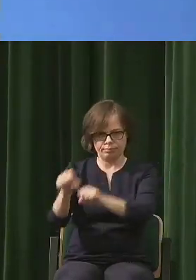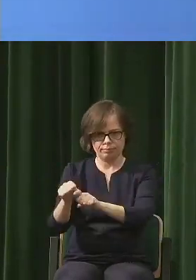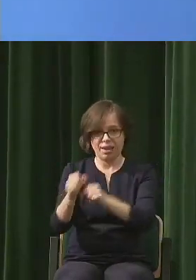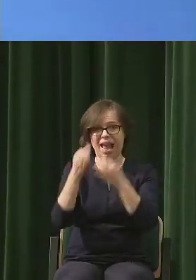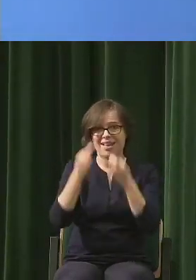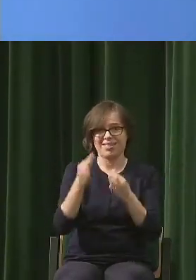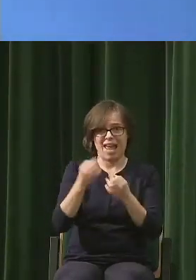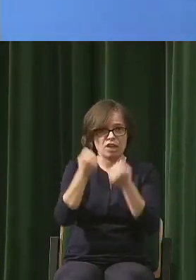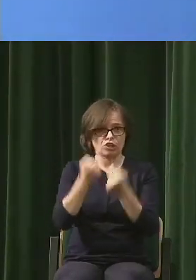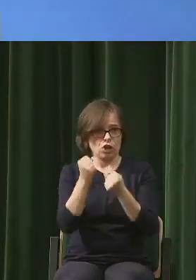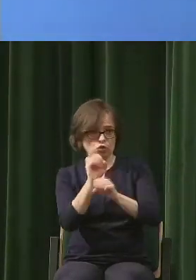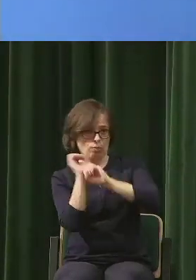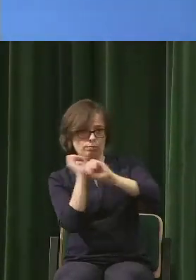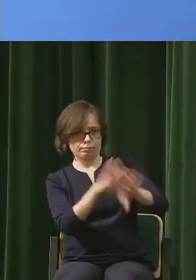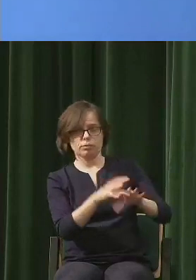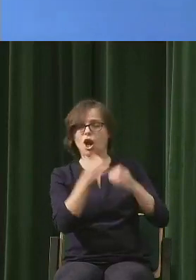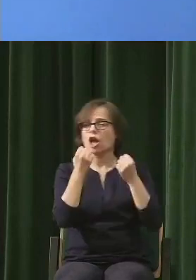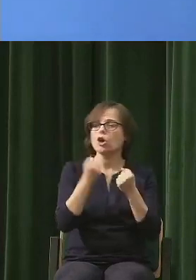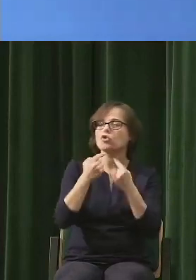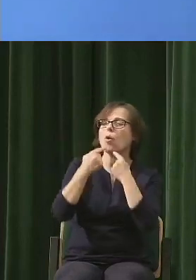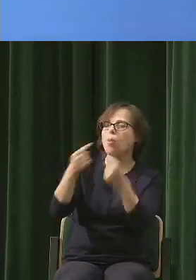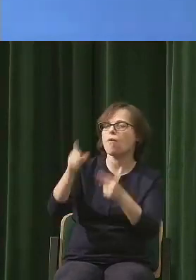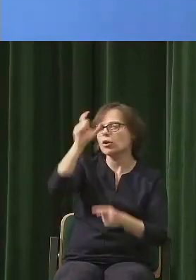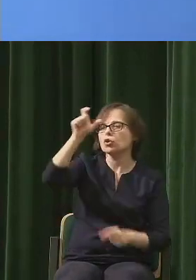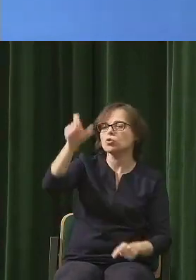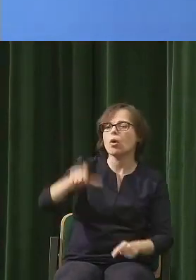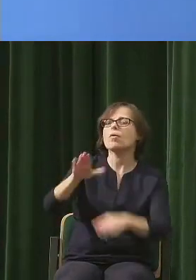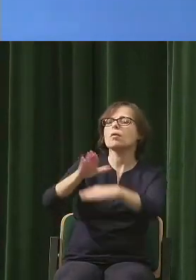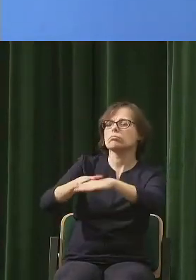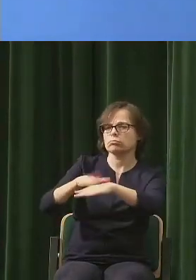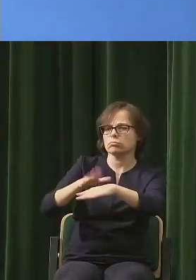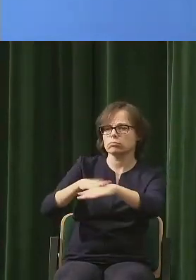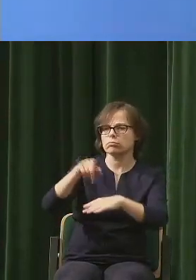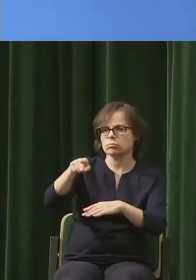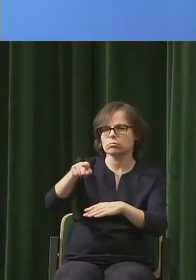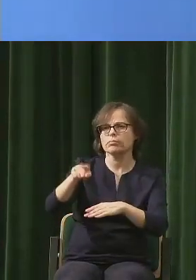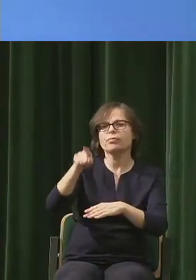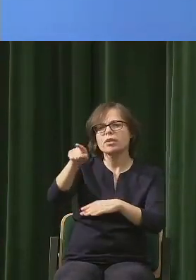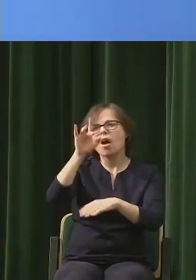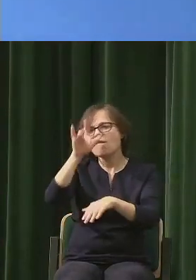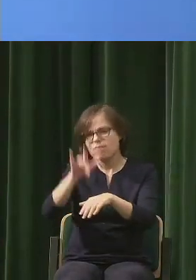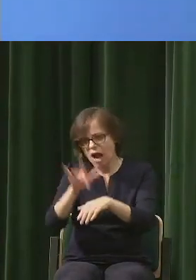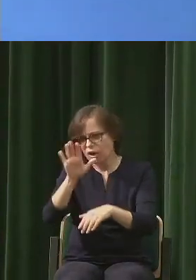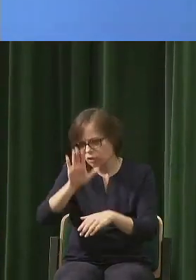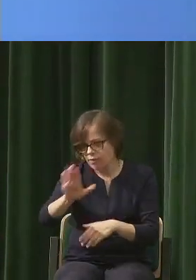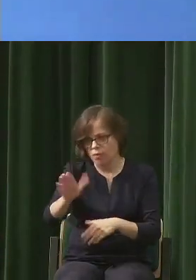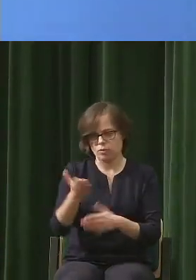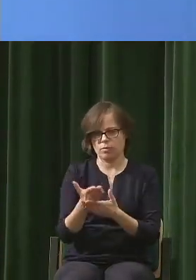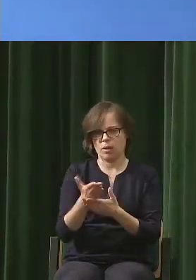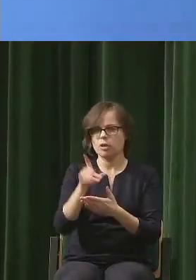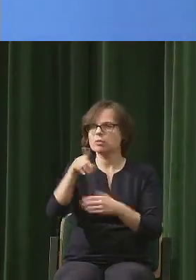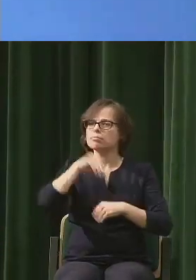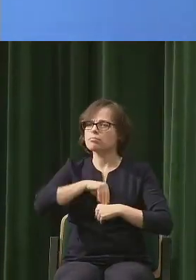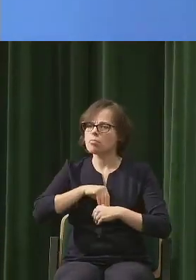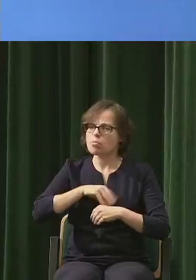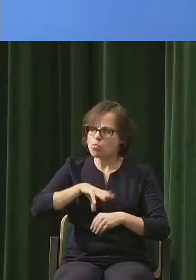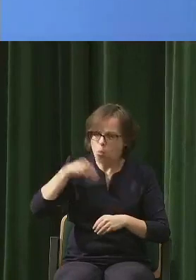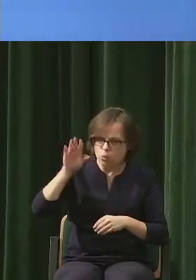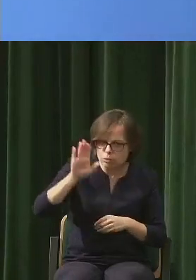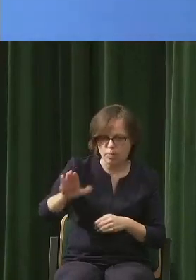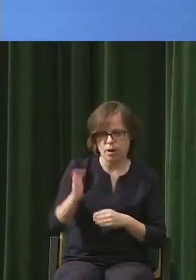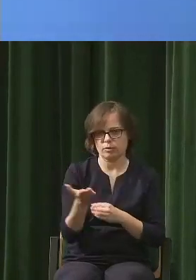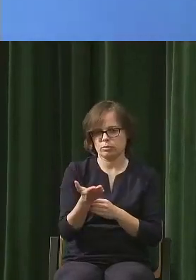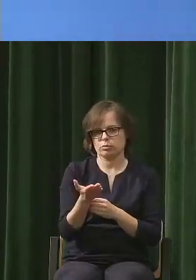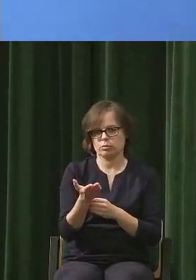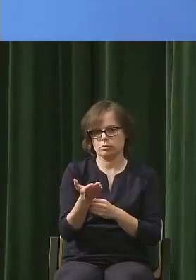wyjść. Ciężko jest powiedzieć człowiekowi, hej, ty masz wrażliwość, masz ducha, który